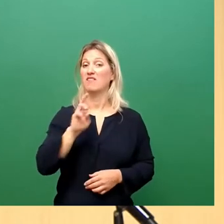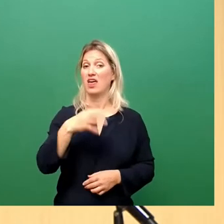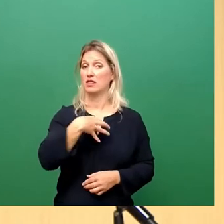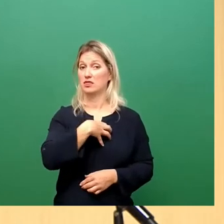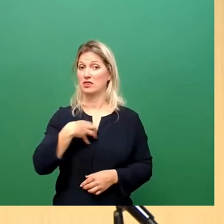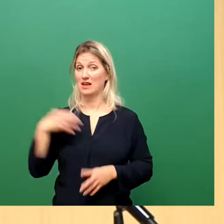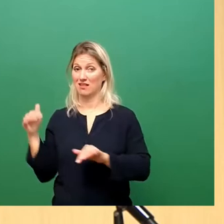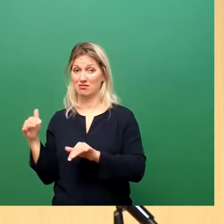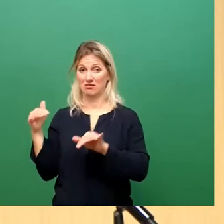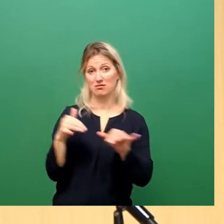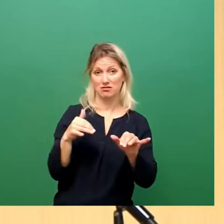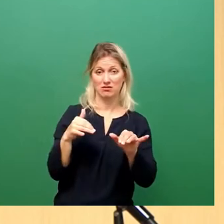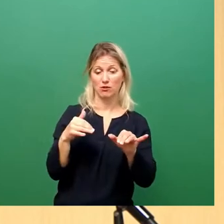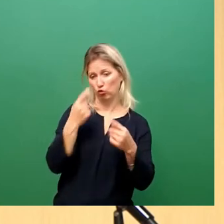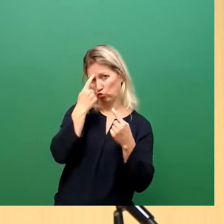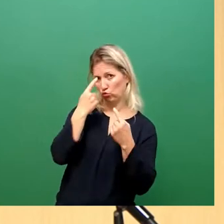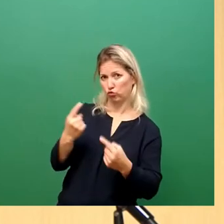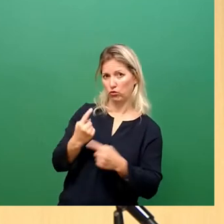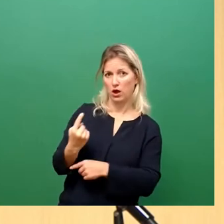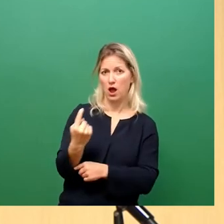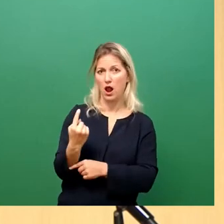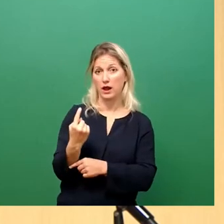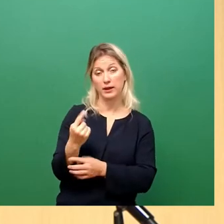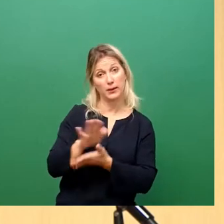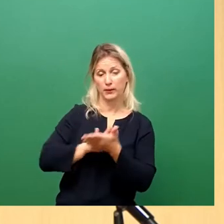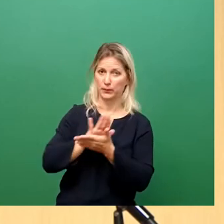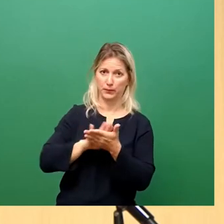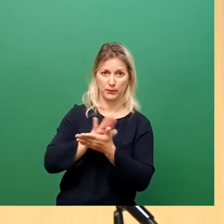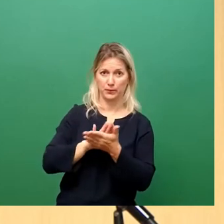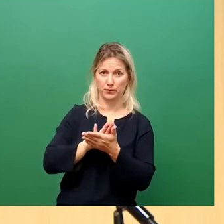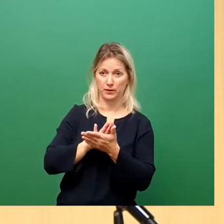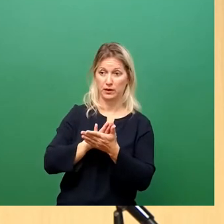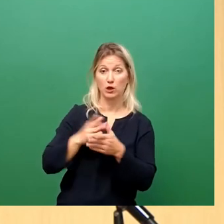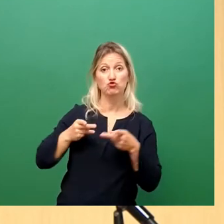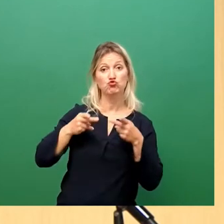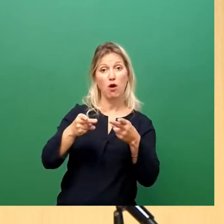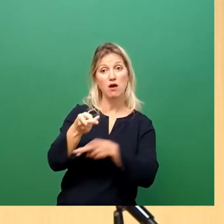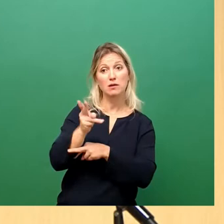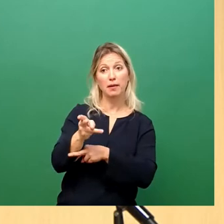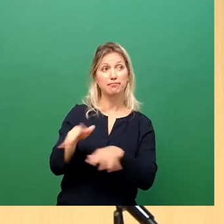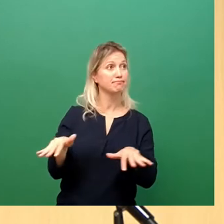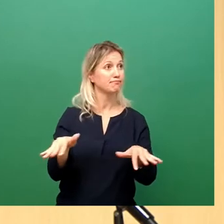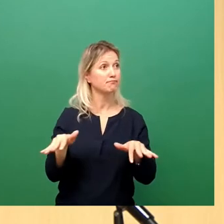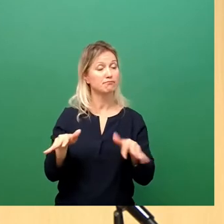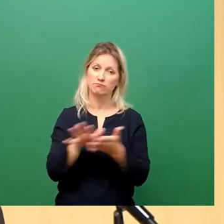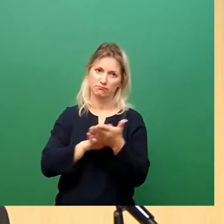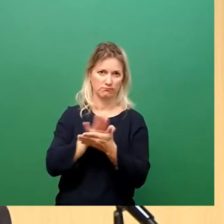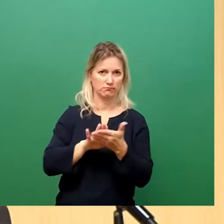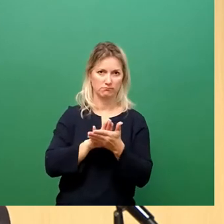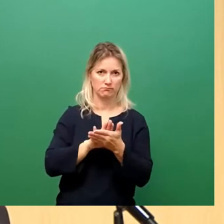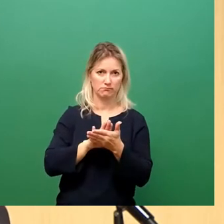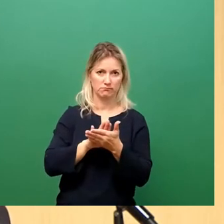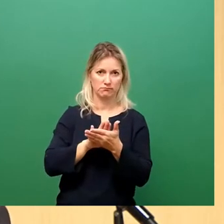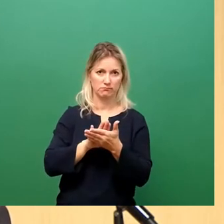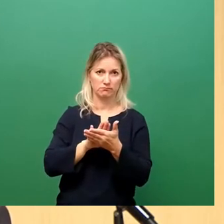alleingelassen. Niemand wird auf der Straße bleiben. Dass uns dies gelungen ist, ist nicht